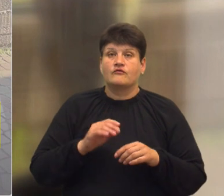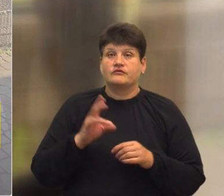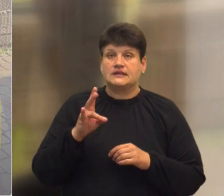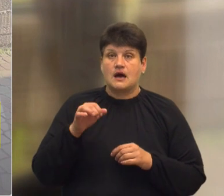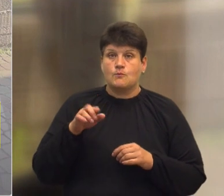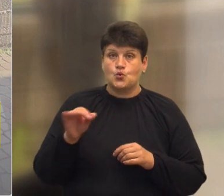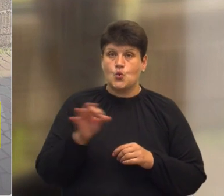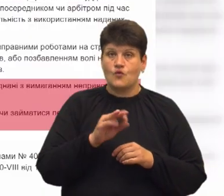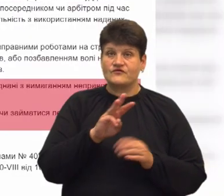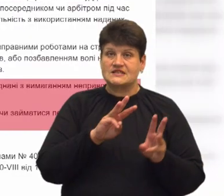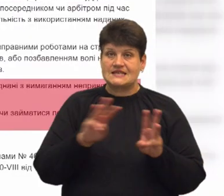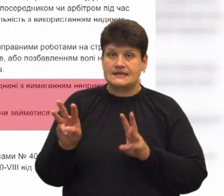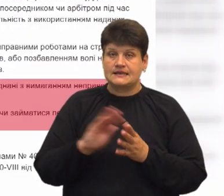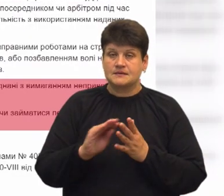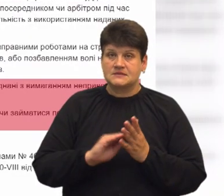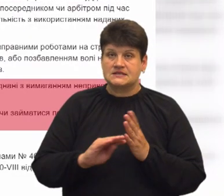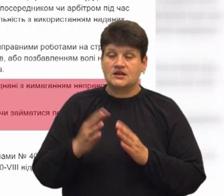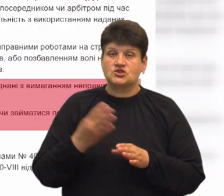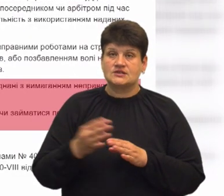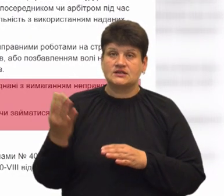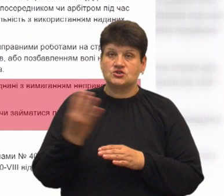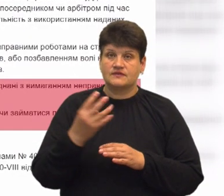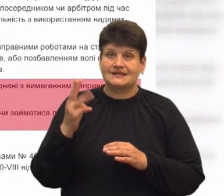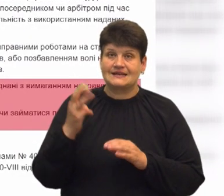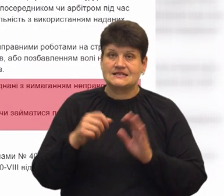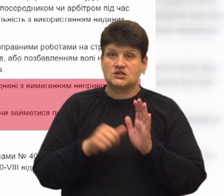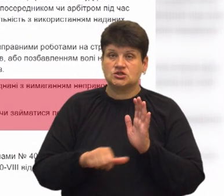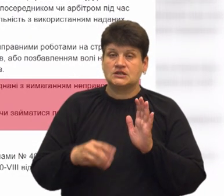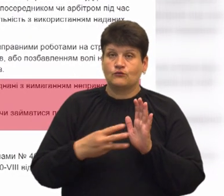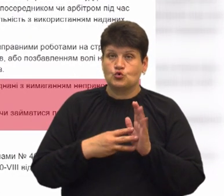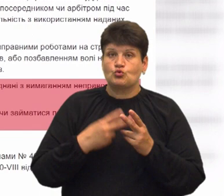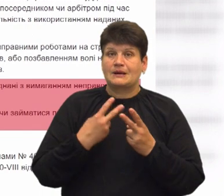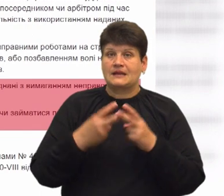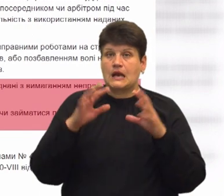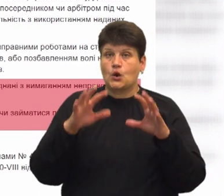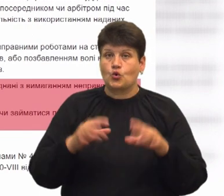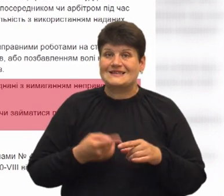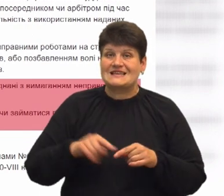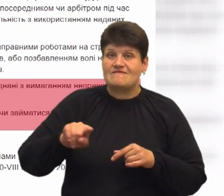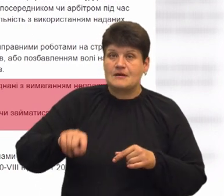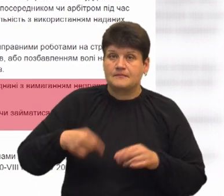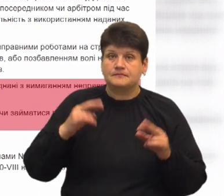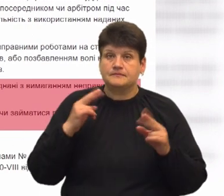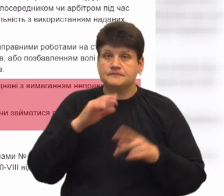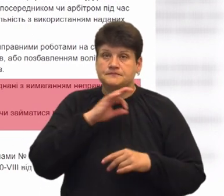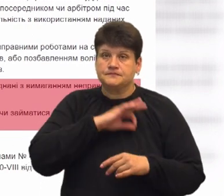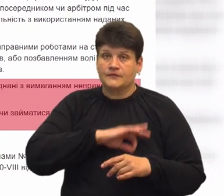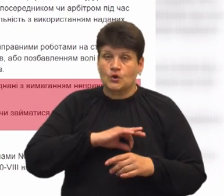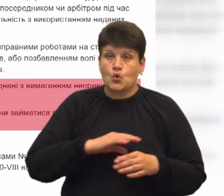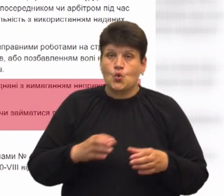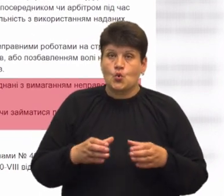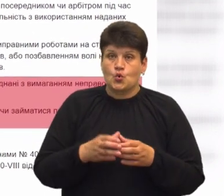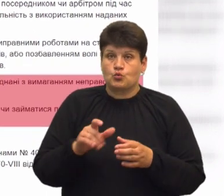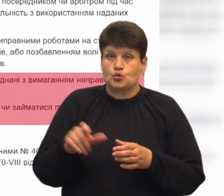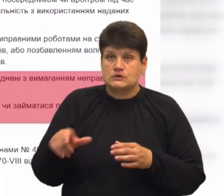кваліфікація – частина 4 статті 368 Кримінального кодексу. Це вимагання неправомірної вигоди групою осіб за